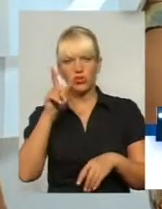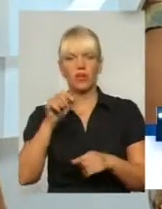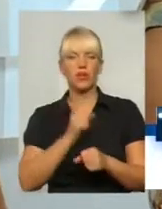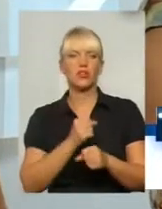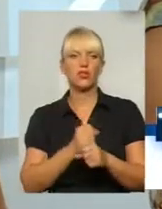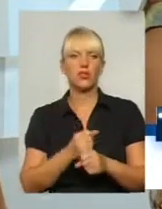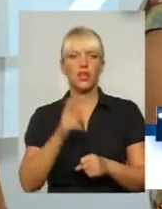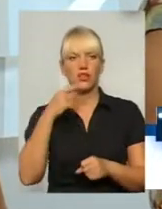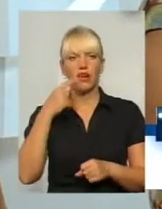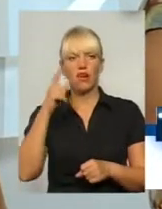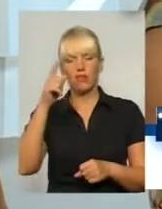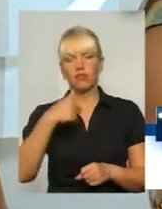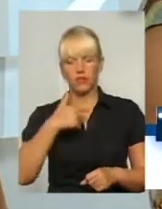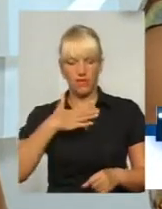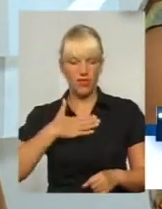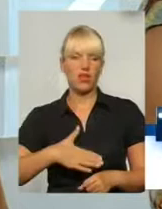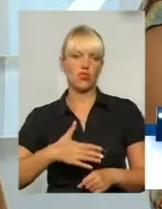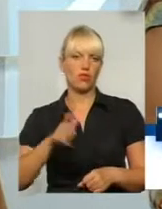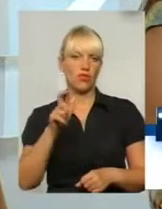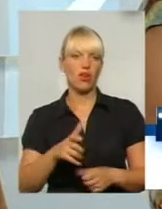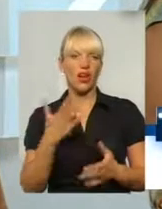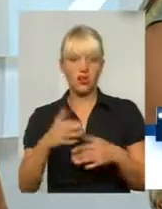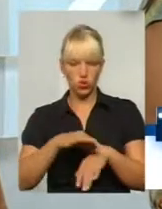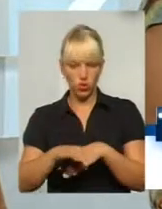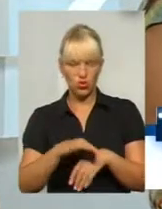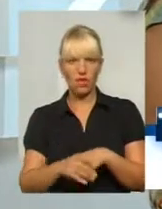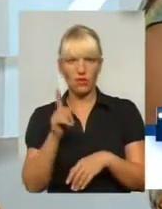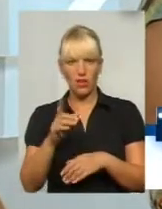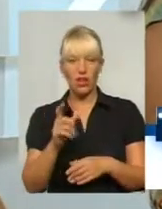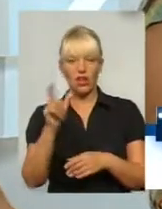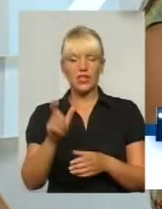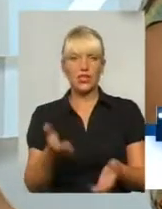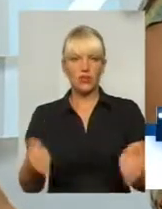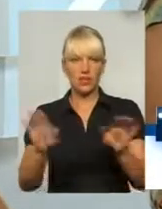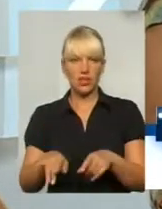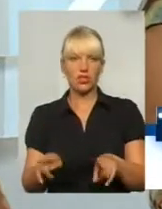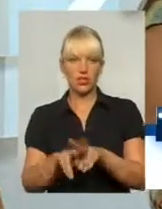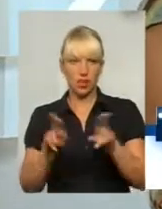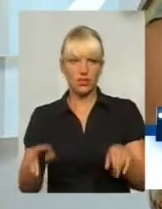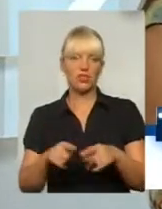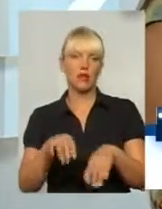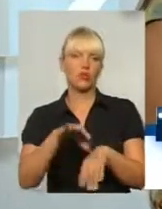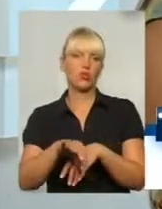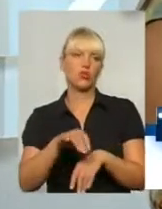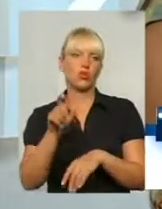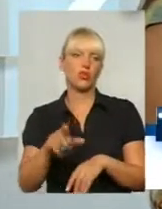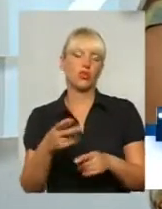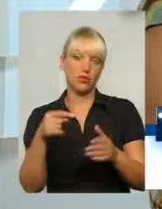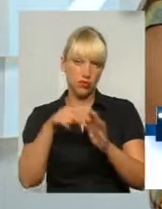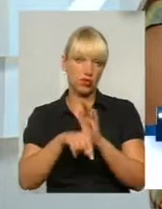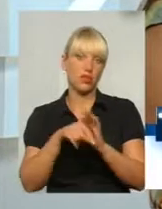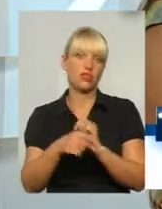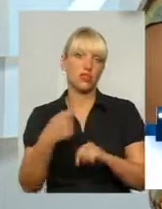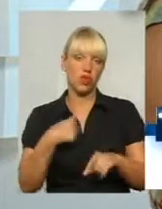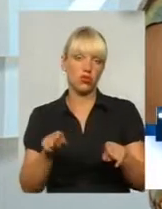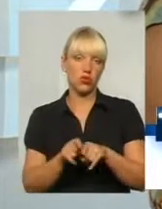він нам каже, а він мене влаштовує. Я кажу, якщо він жорстокий, ви його залишаєте, значить ви теж така жорстока людина? Він каже, так, значить я теж така